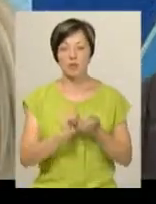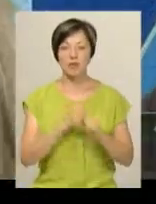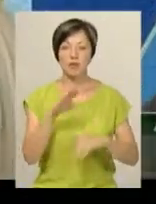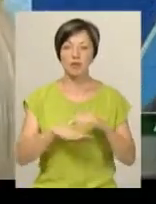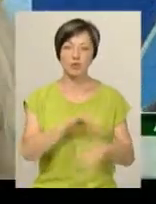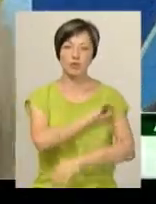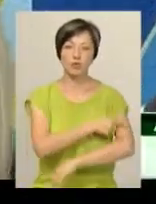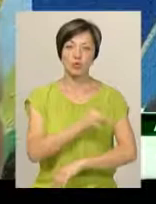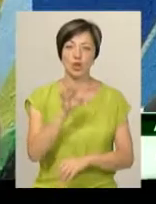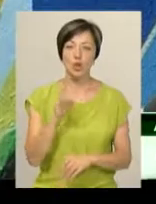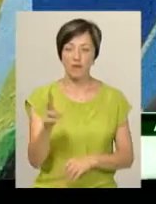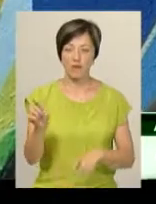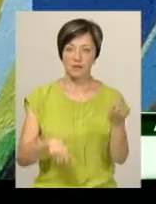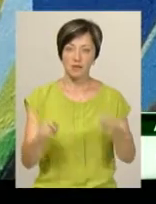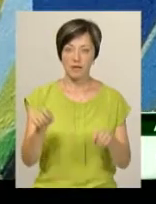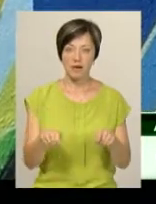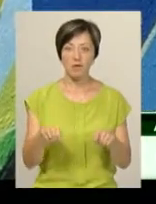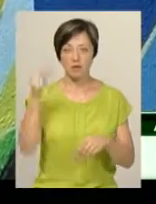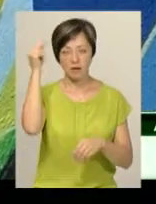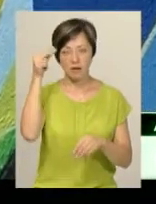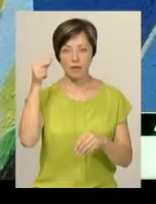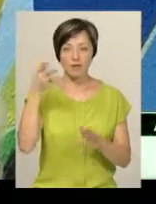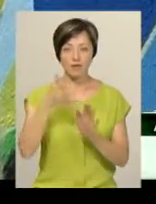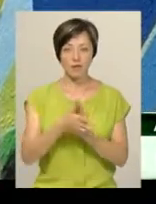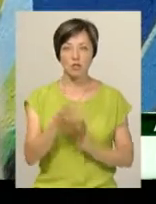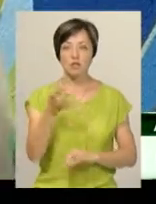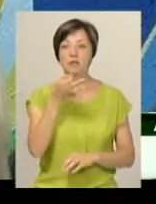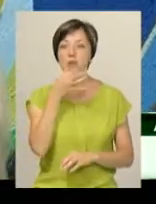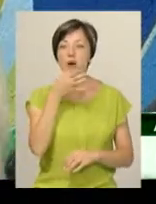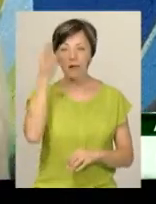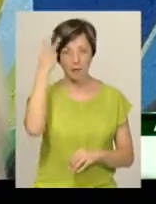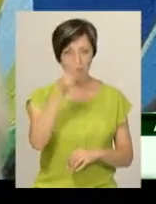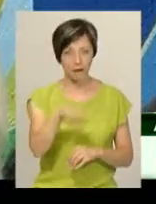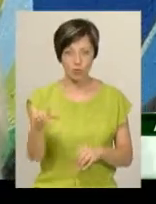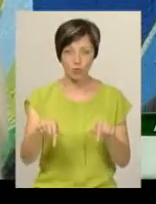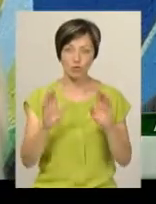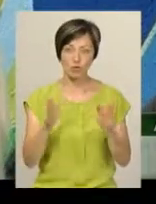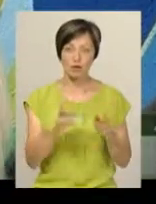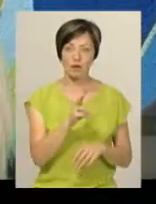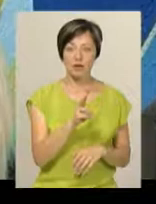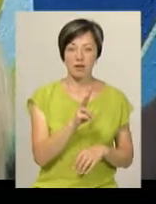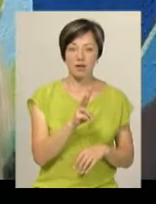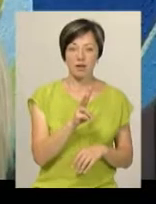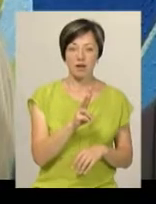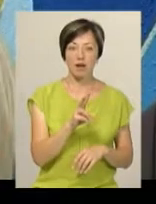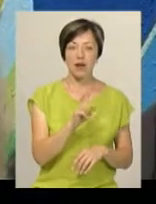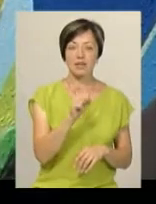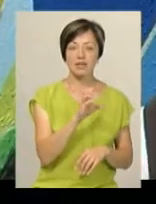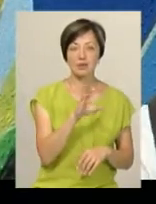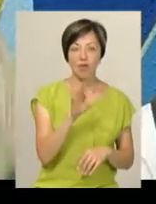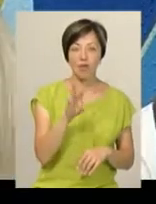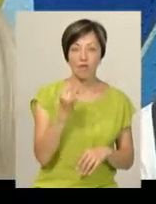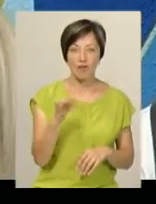потужний рок-фестиваль. Сюда ми вивчили смаки хмельничан, як нам здається. Тому тут буде і казка, хростина в Солові, один в каної,